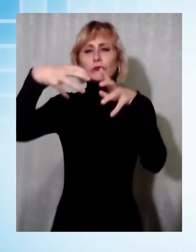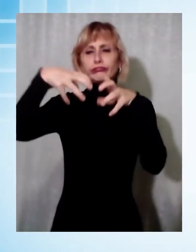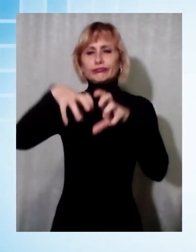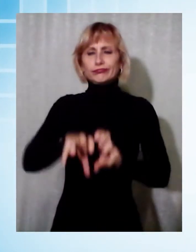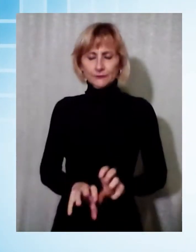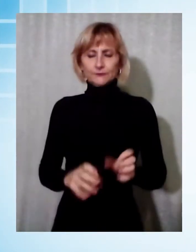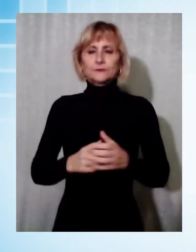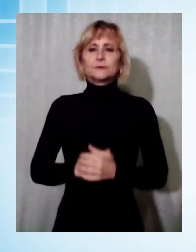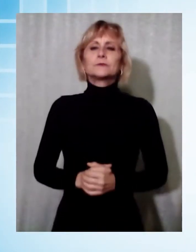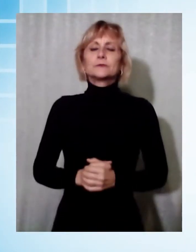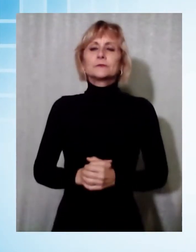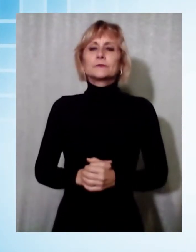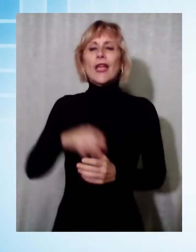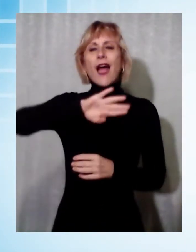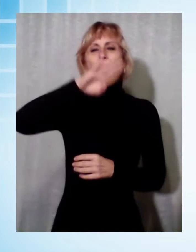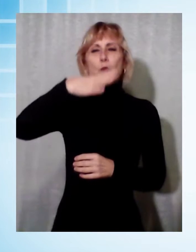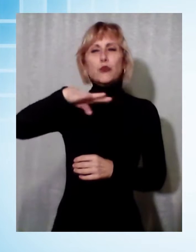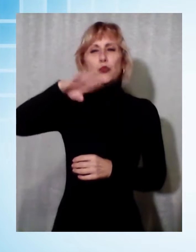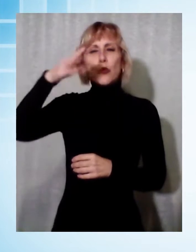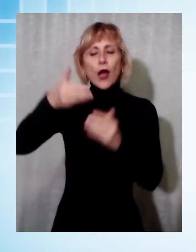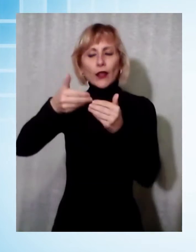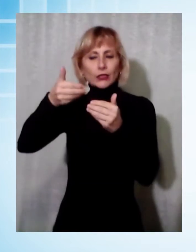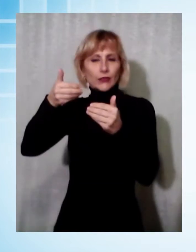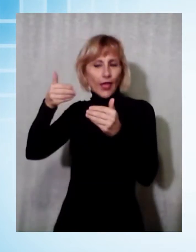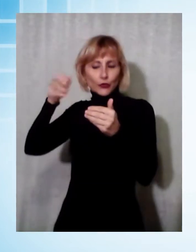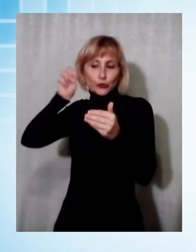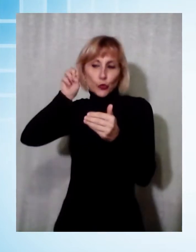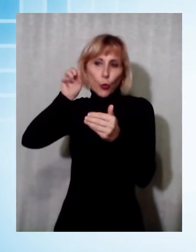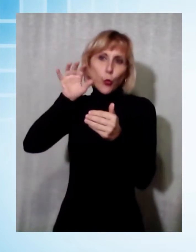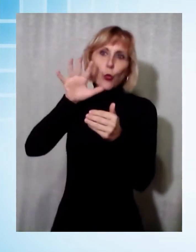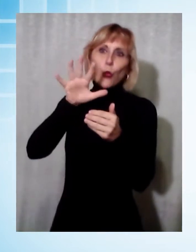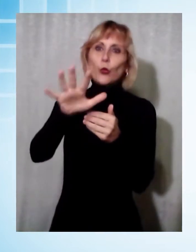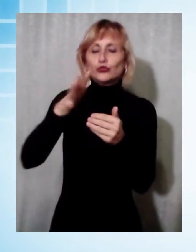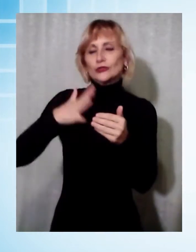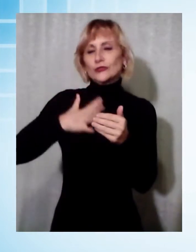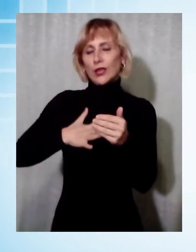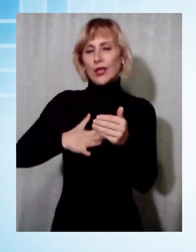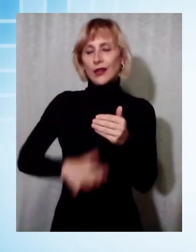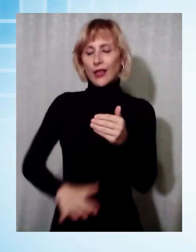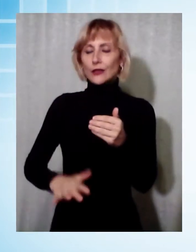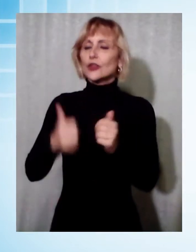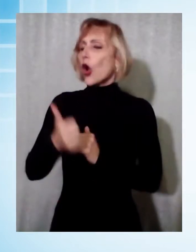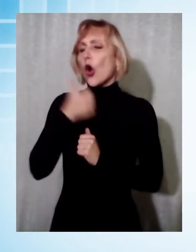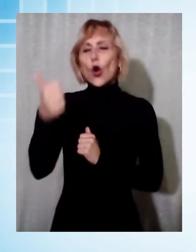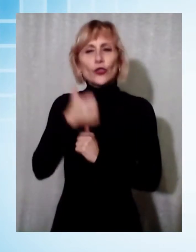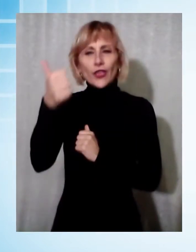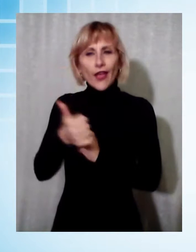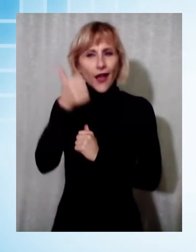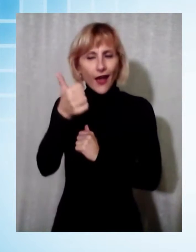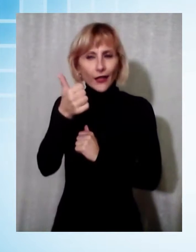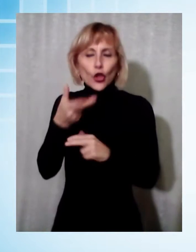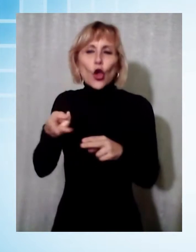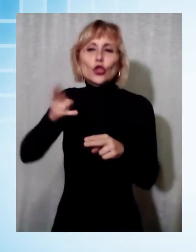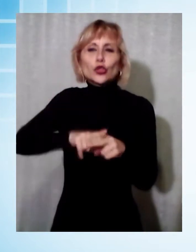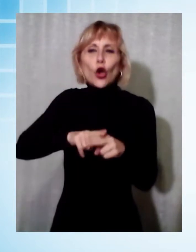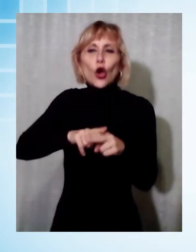Dietro le apuane una luce di speranza, come ogni anno vi facciamo vedere le spettacolari immagini del doppio tramonto del sole